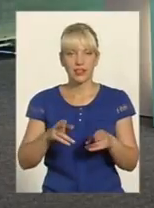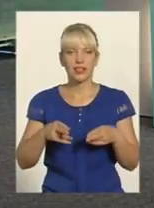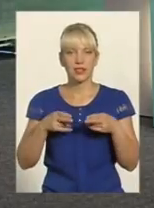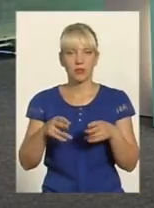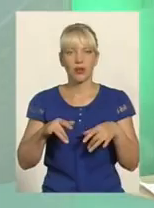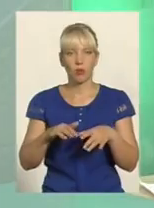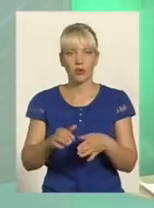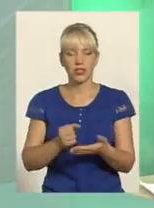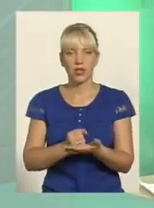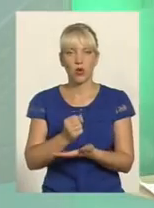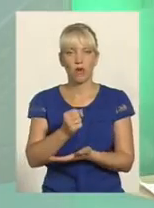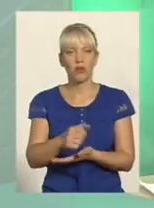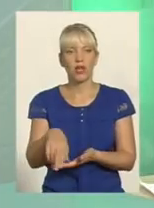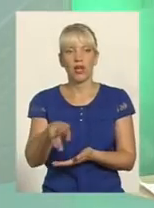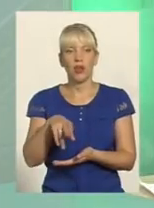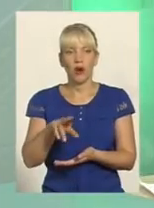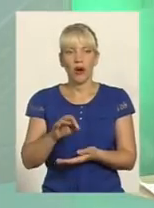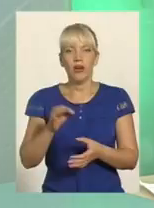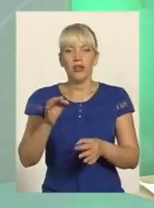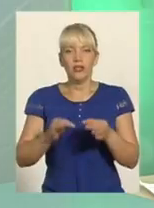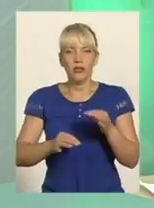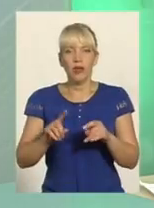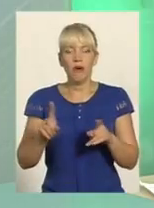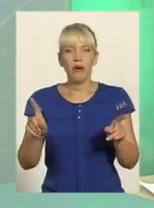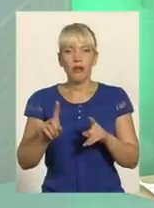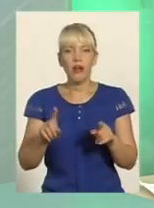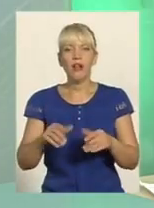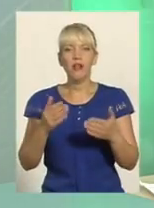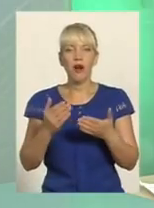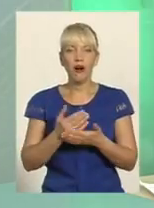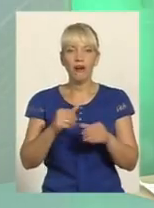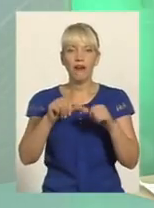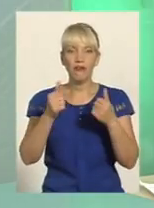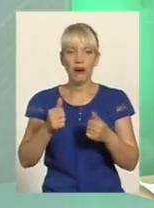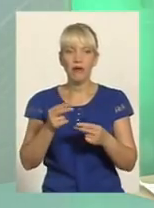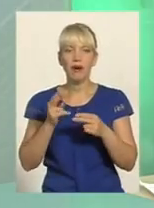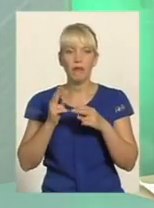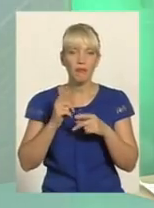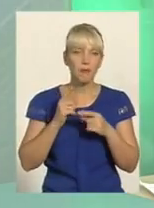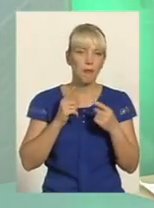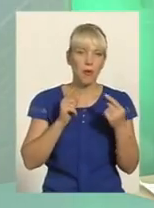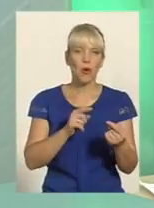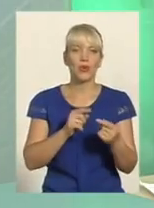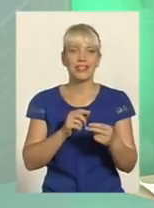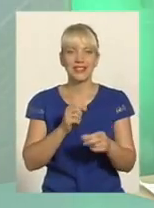до суду Тому що сьогодні є нові форми та методи протидії в документуванні Але ми це бачимо, не бачимо проблем І